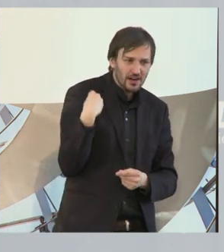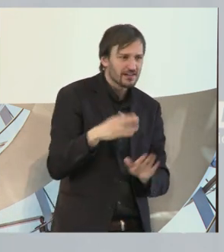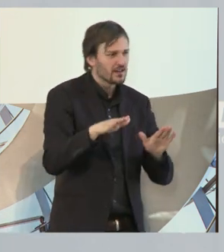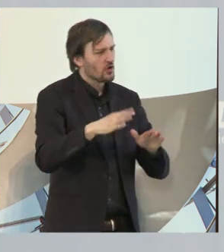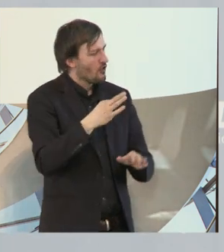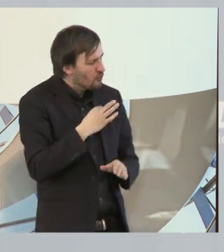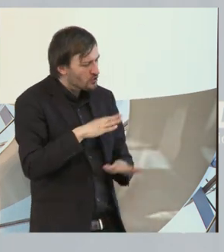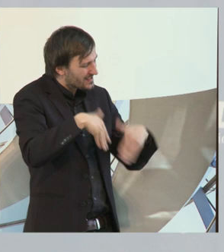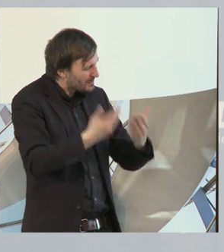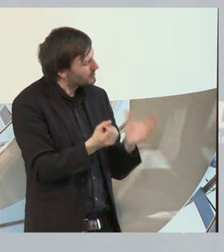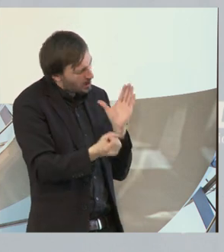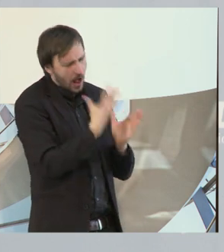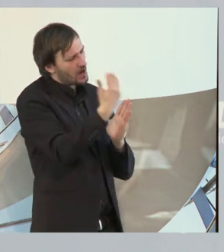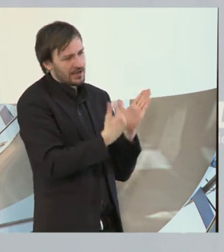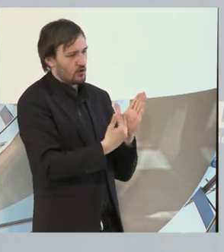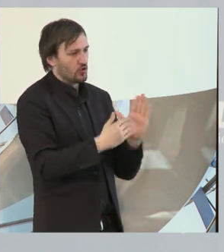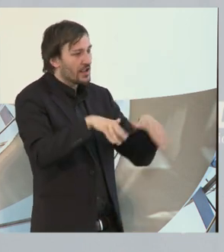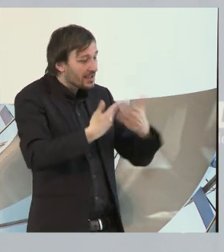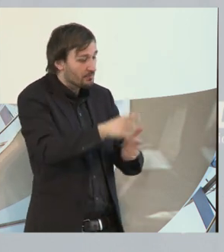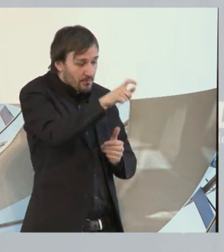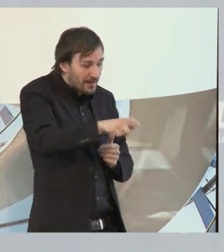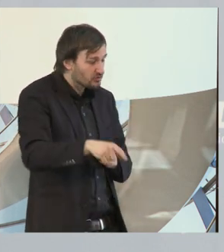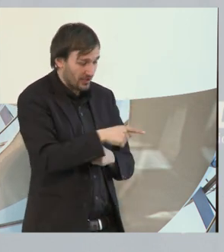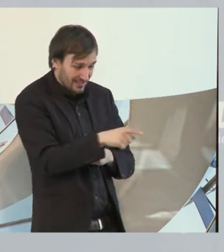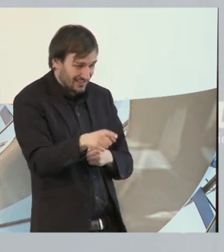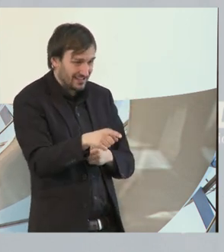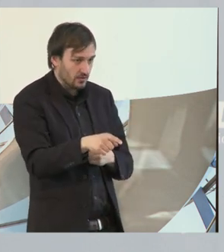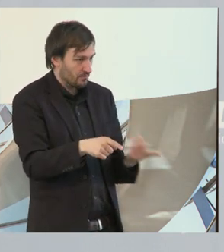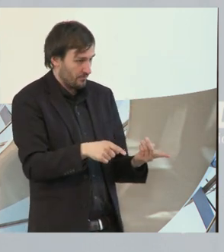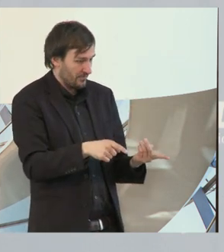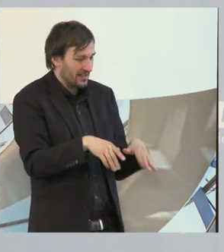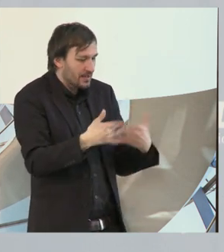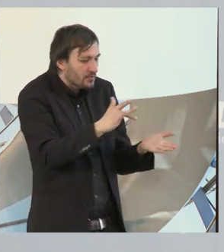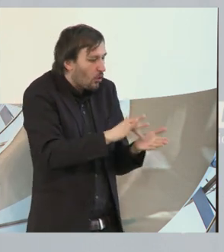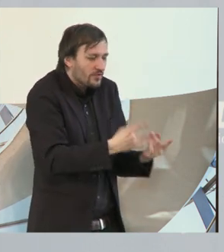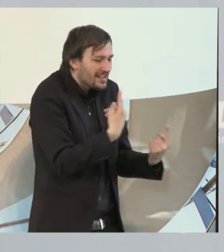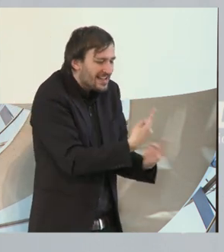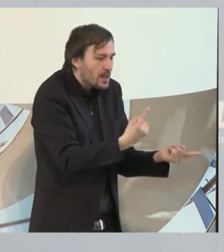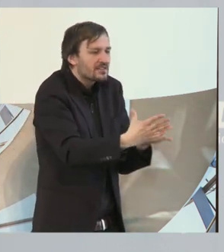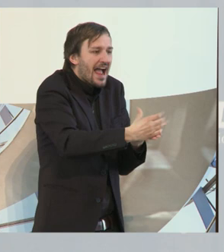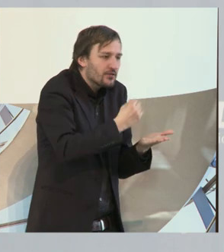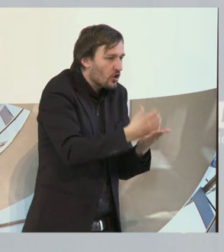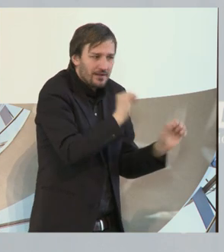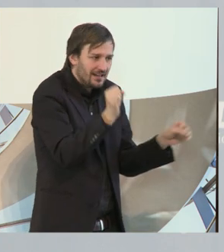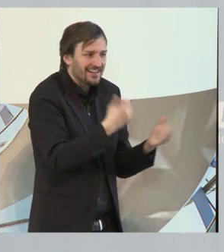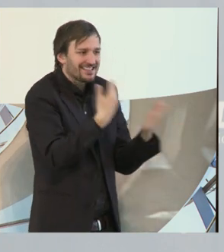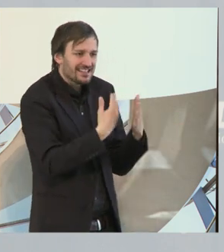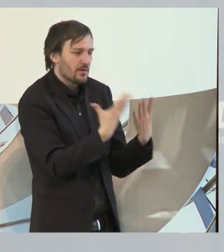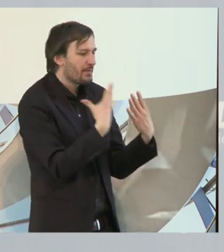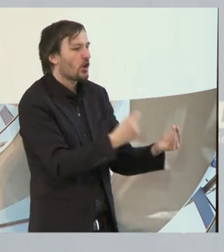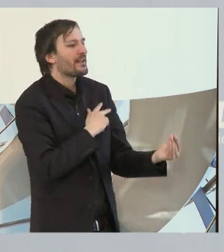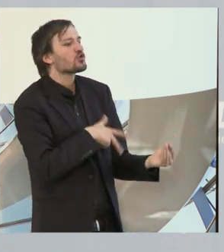Regelung. Es gibt Leute, die aus irgendwelchen Gründen nicht ihr eigenes Einkommen erwirtschaften. Die bekommen bei uns